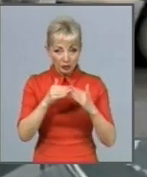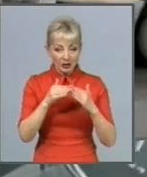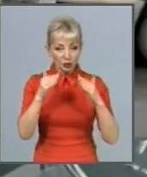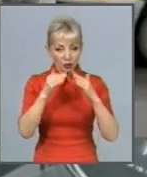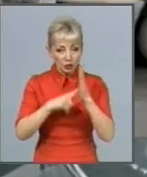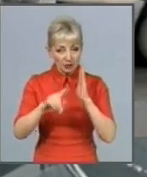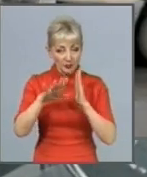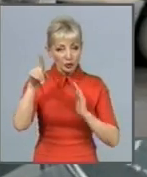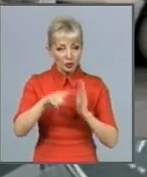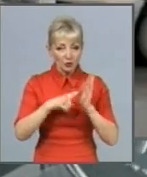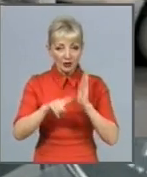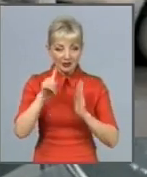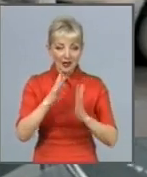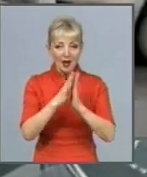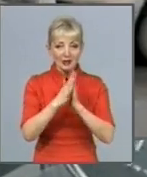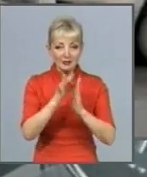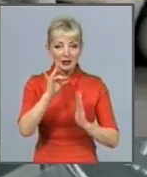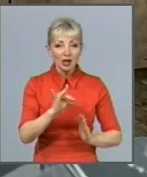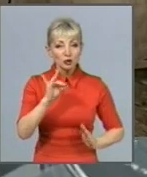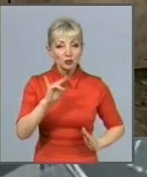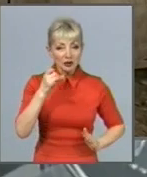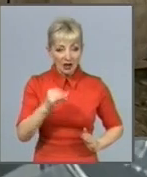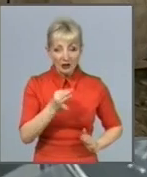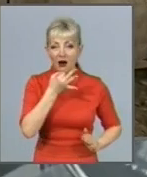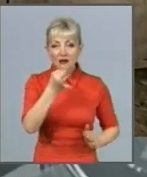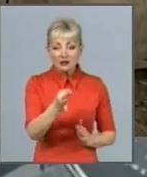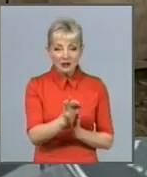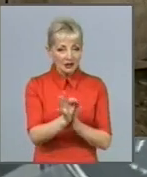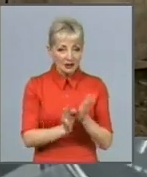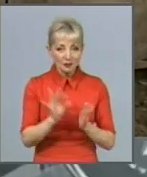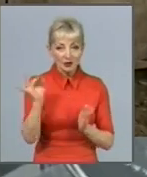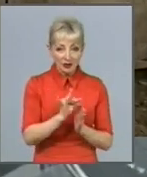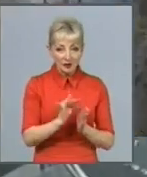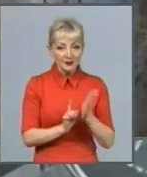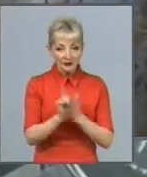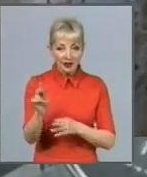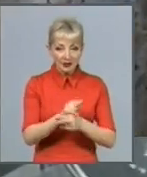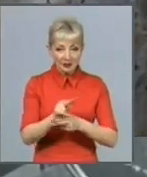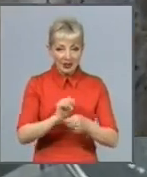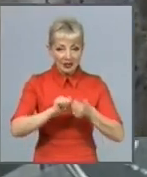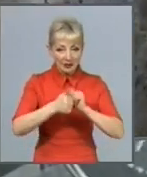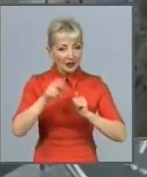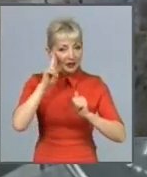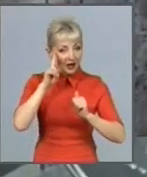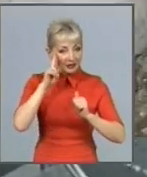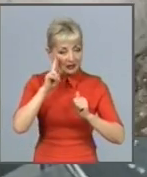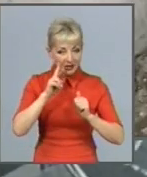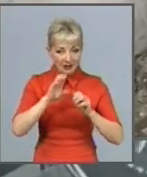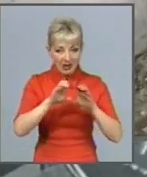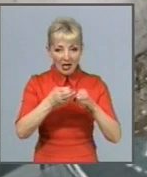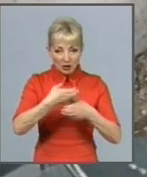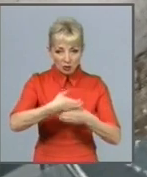проспекту Індустріальному. Відреагували оперативно і стали до роботи заміни каналізаційних стояків, що знаходилися у підвалі.